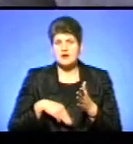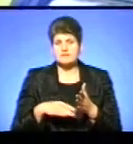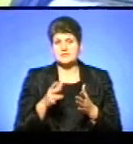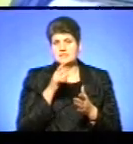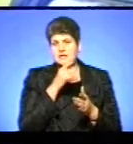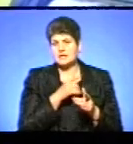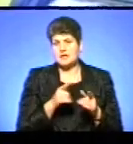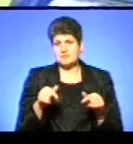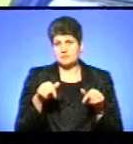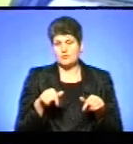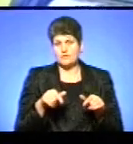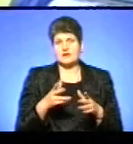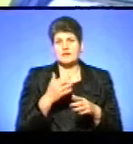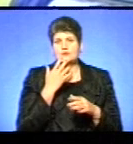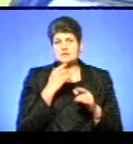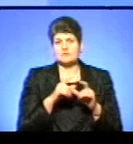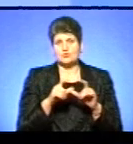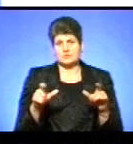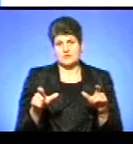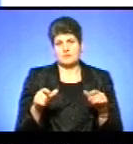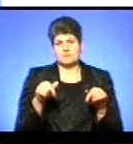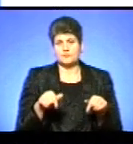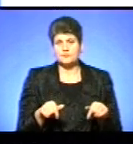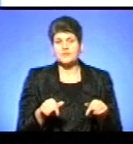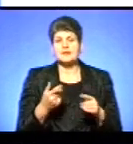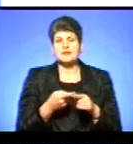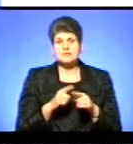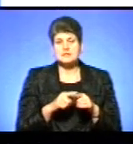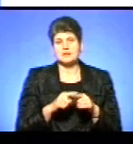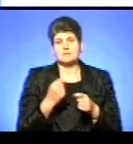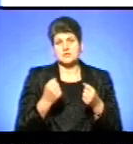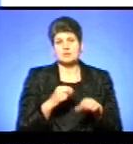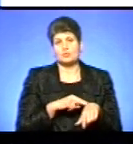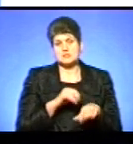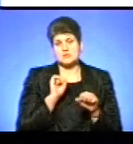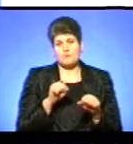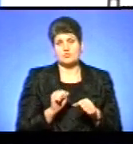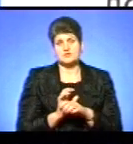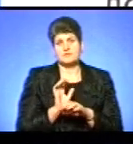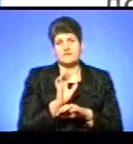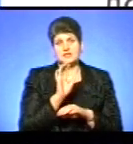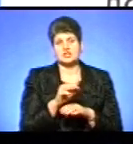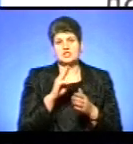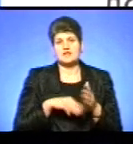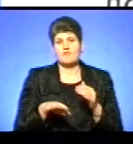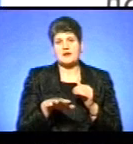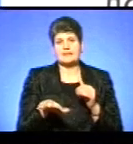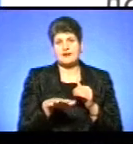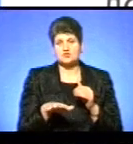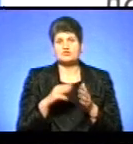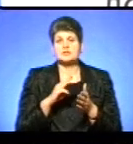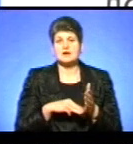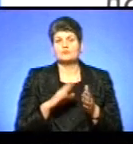авто з іноземними номерами в режимі транзиту. Такі машини поліція може затримувати і відправляти на штраф майданчики. Штраф